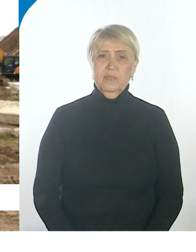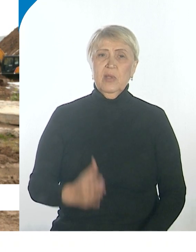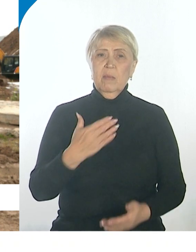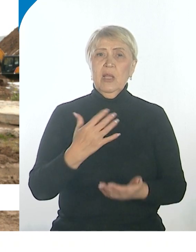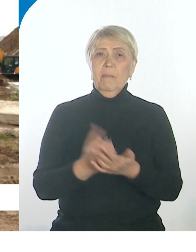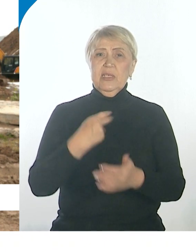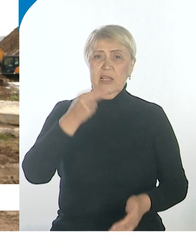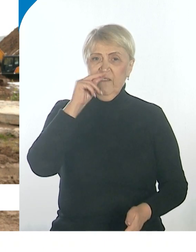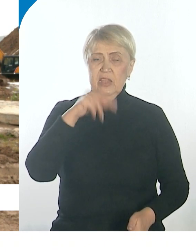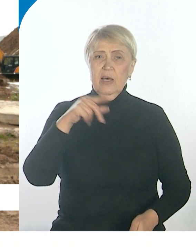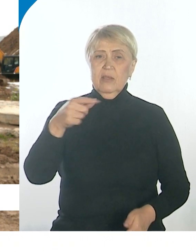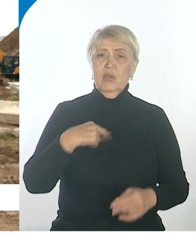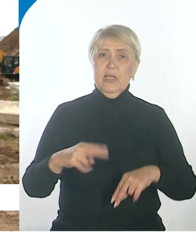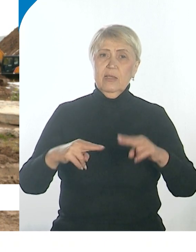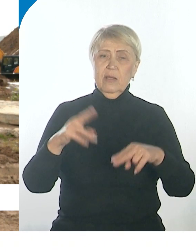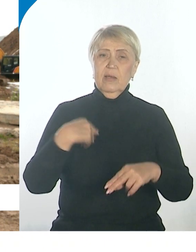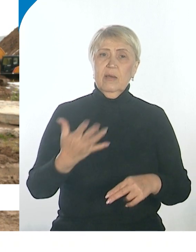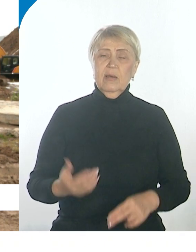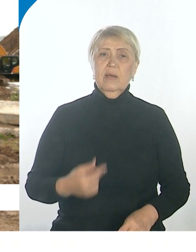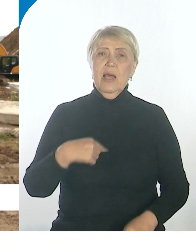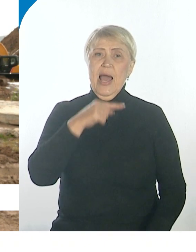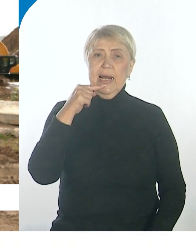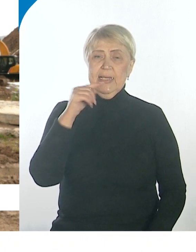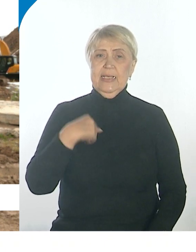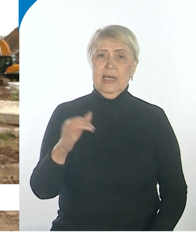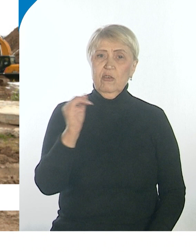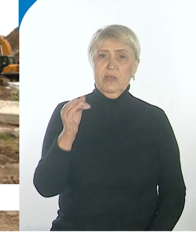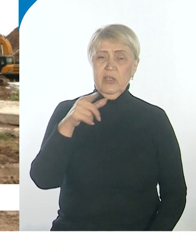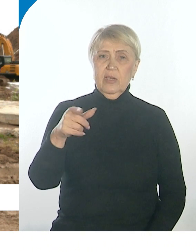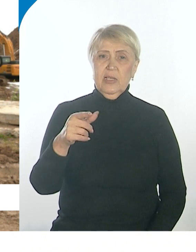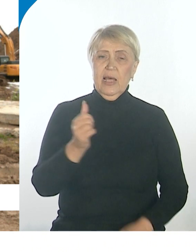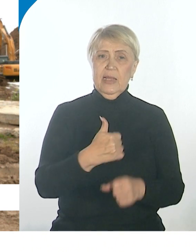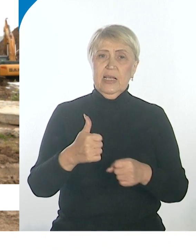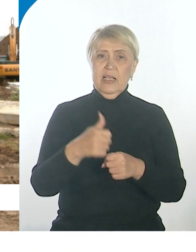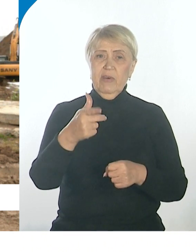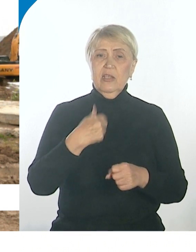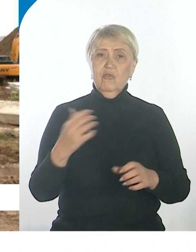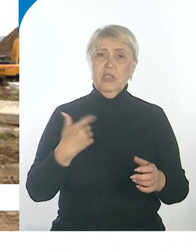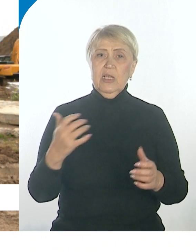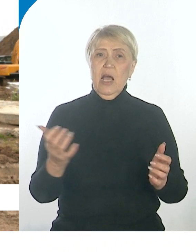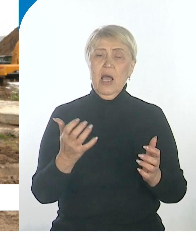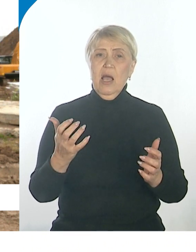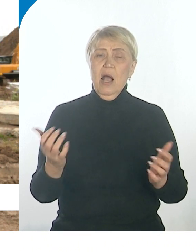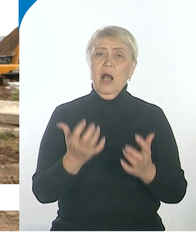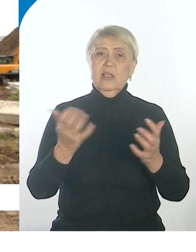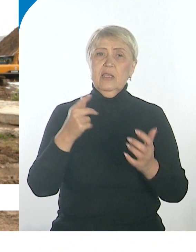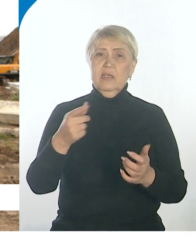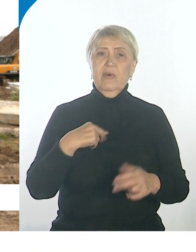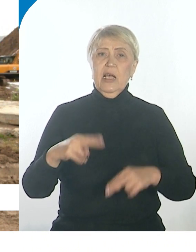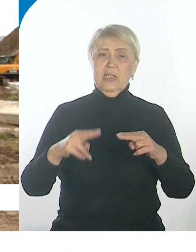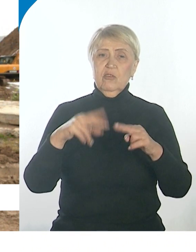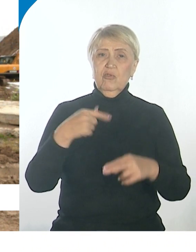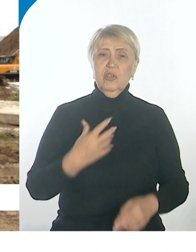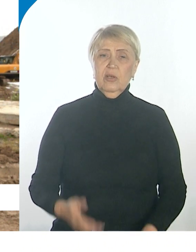При согласовании Минстроя Российской Федерации на основании ходокайства губернатора Хабаровского края, застройщик в